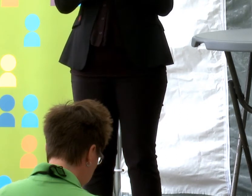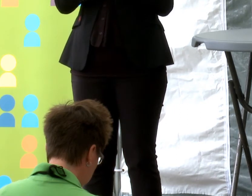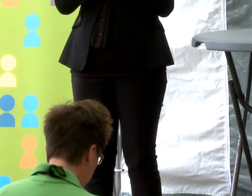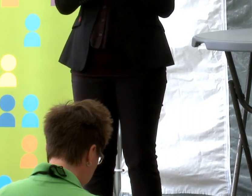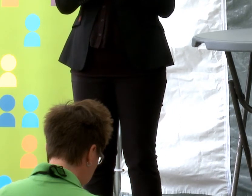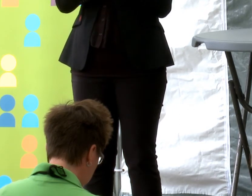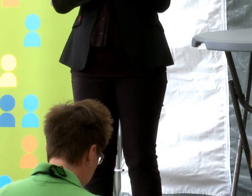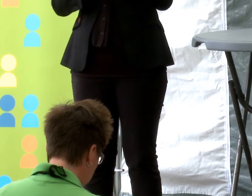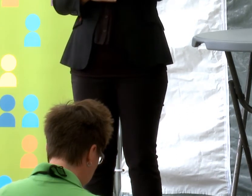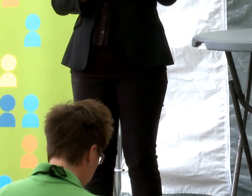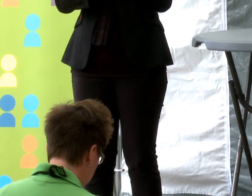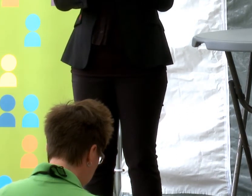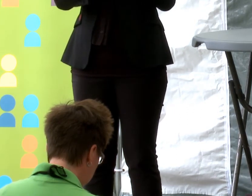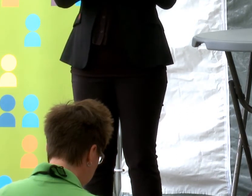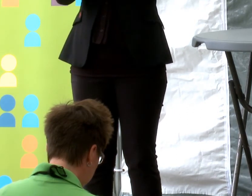möjligheter i arbetslivet.